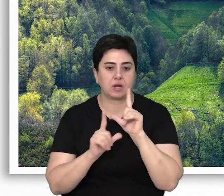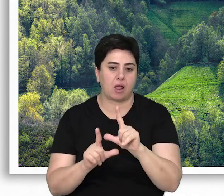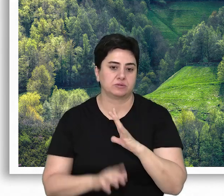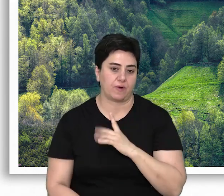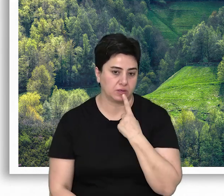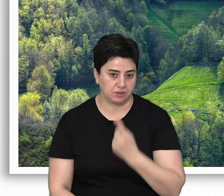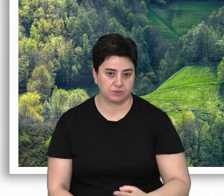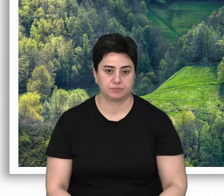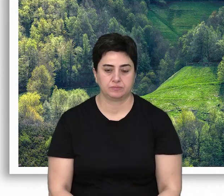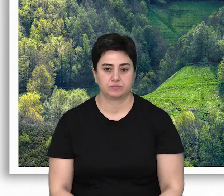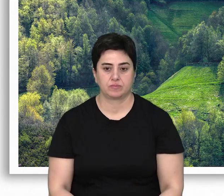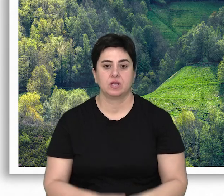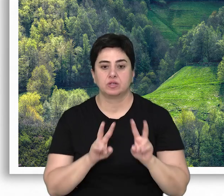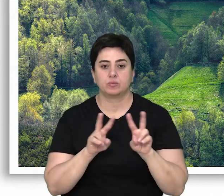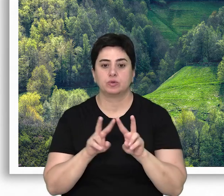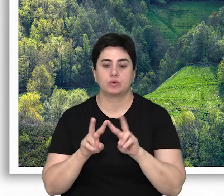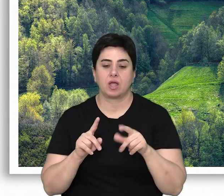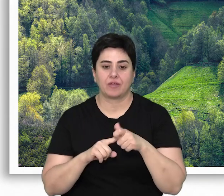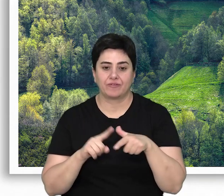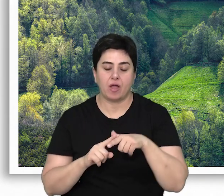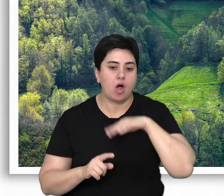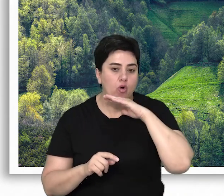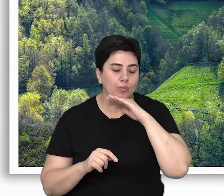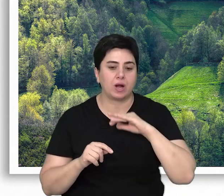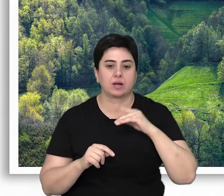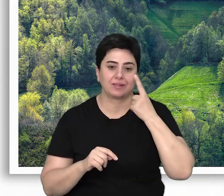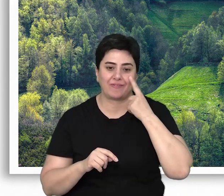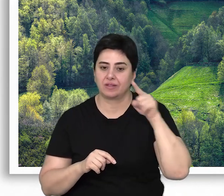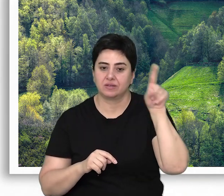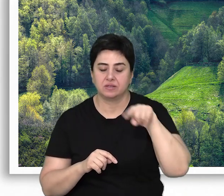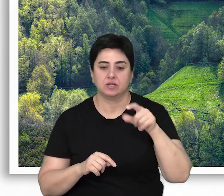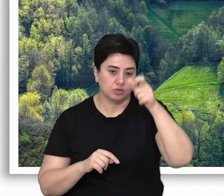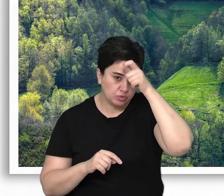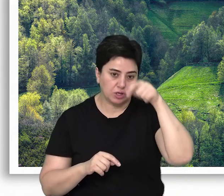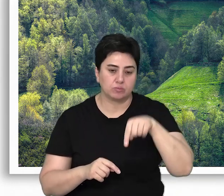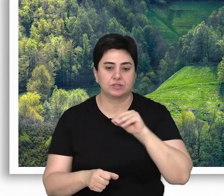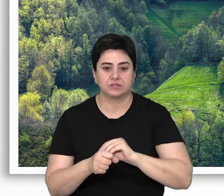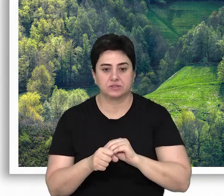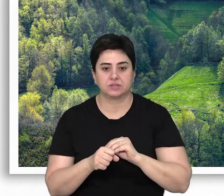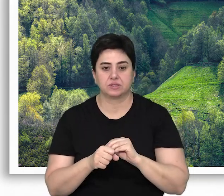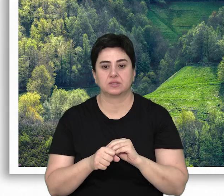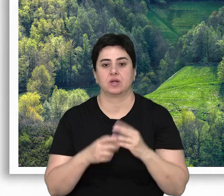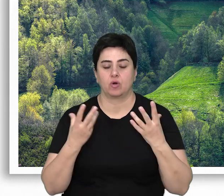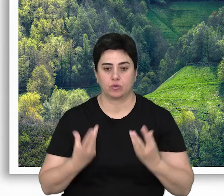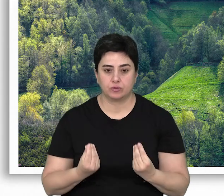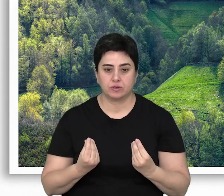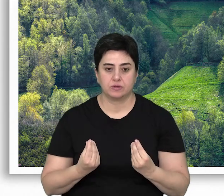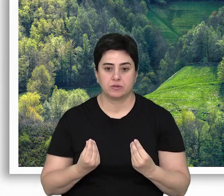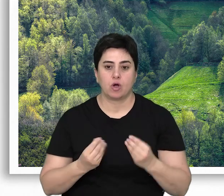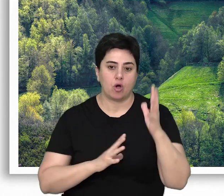gereksinim duymaktadır. WWF, Avrupa hükümetlerini ve Türkiye'de bu ülkeler arasında yer